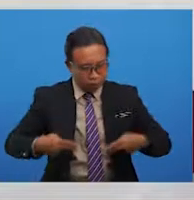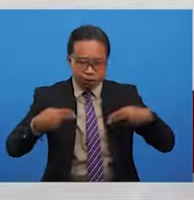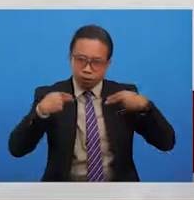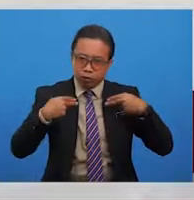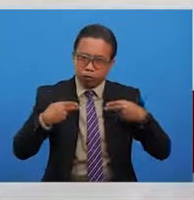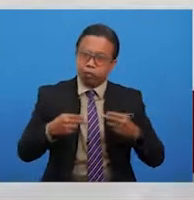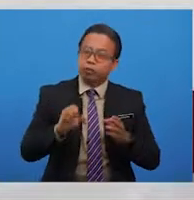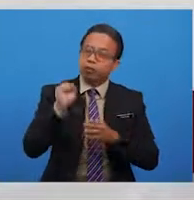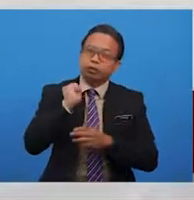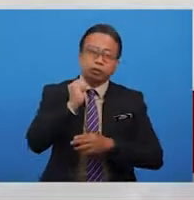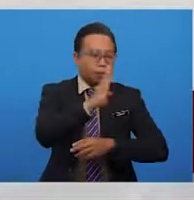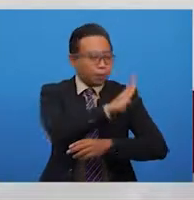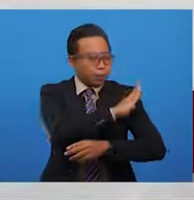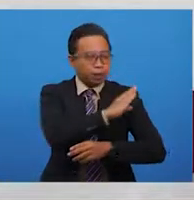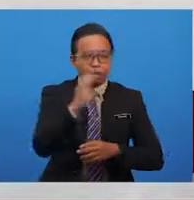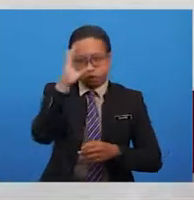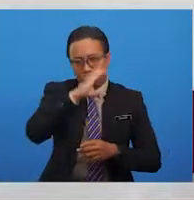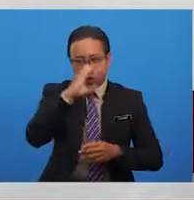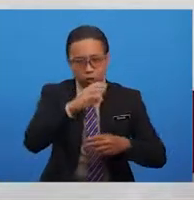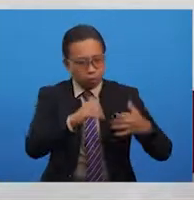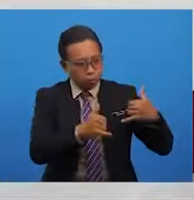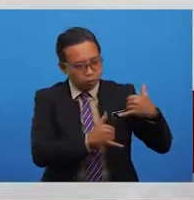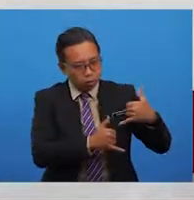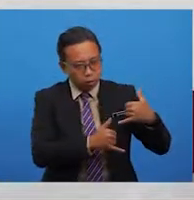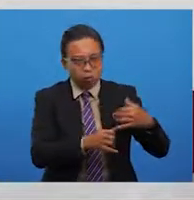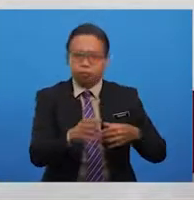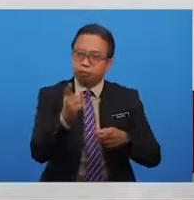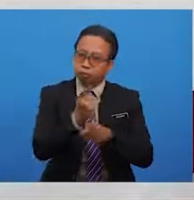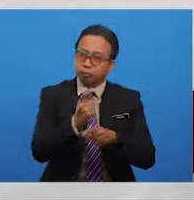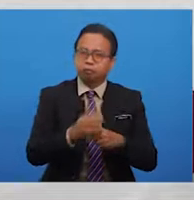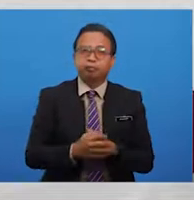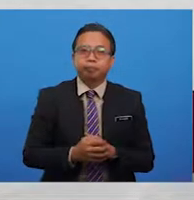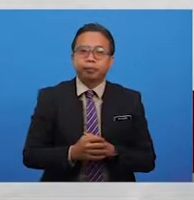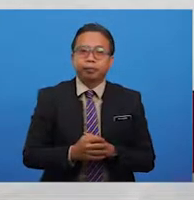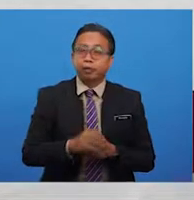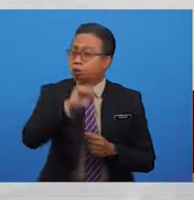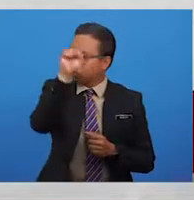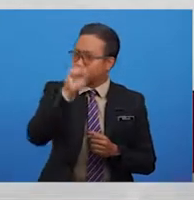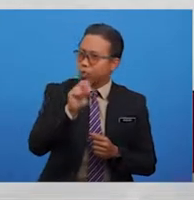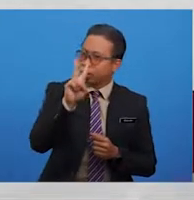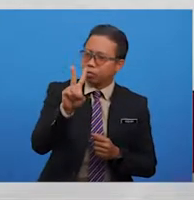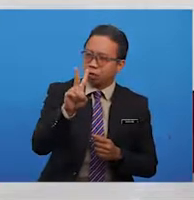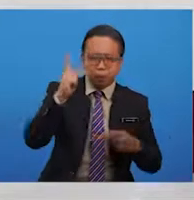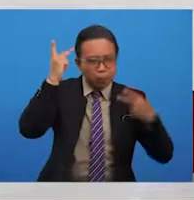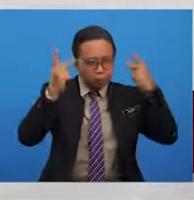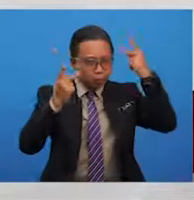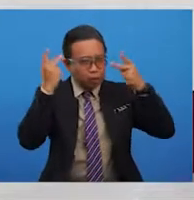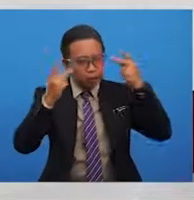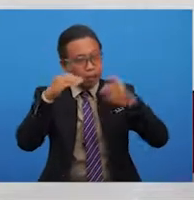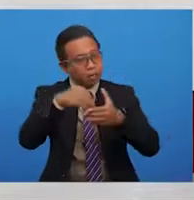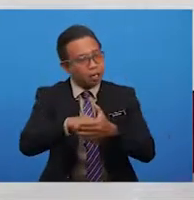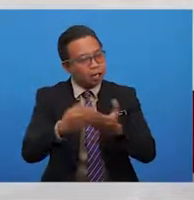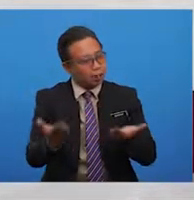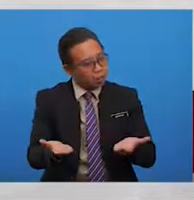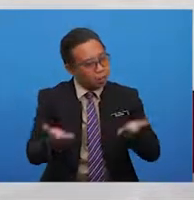sambil mencari-cari pahlawan sejati. Persoalan kedua ialah kekeliruan dalam menyanjung